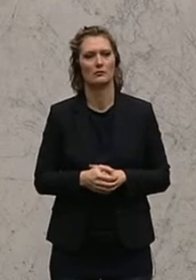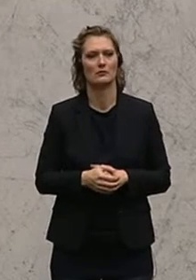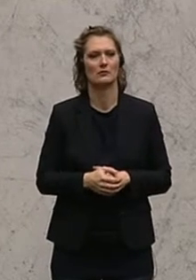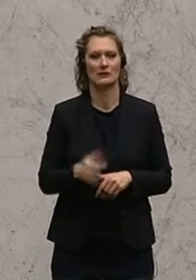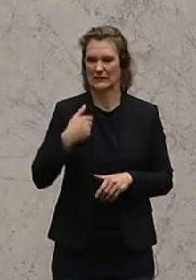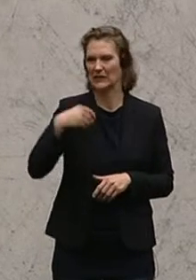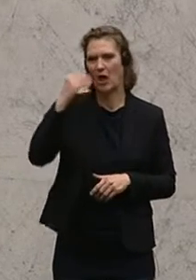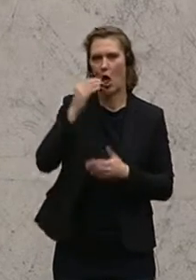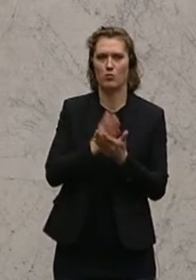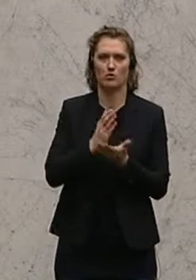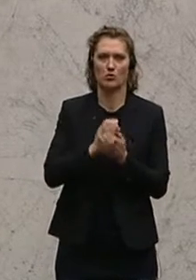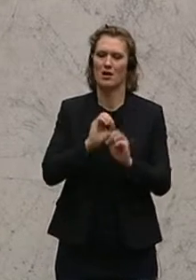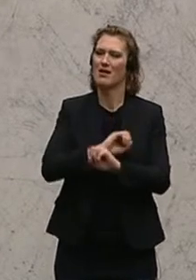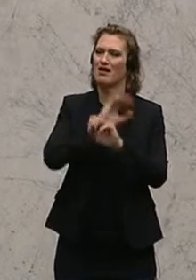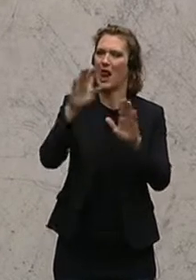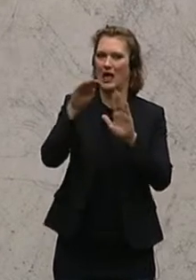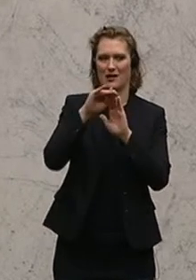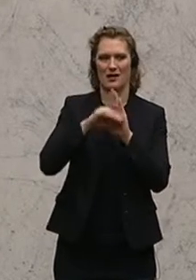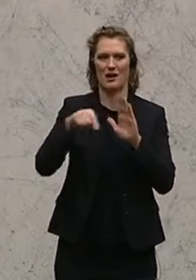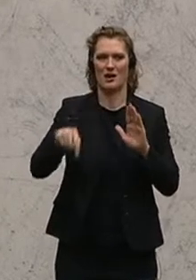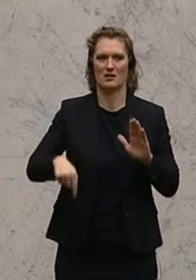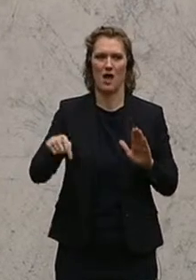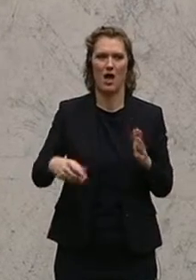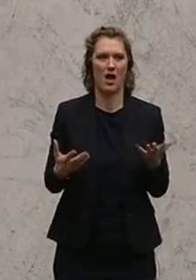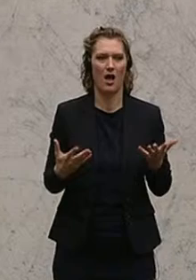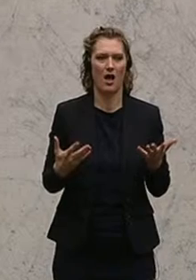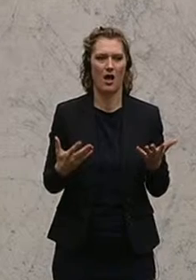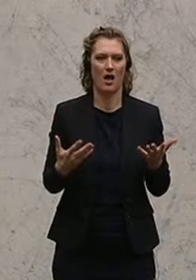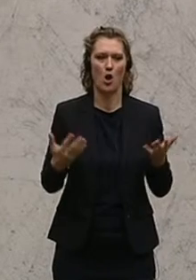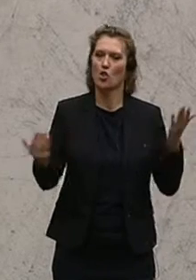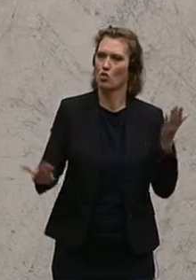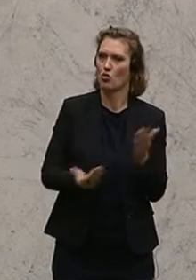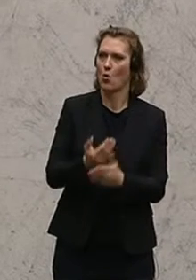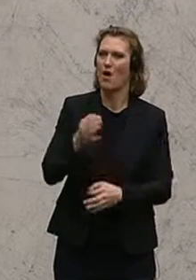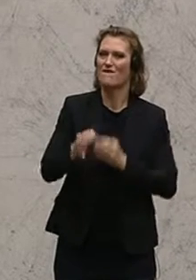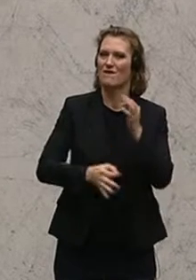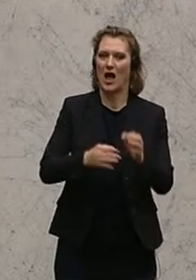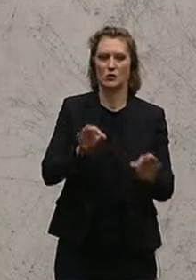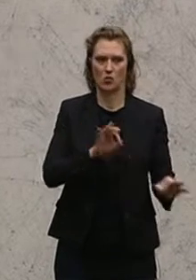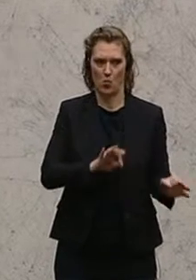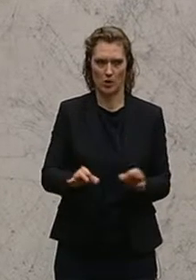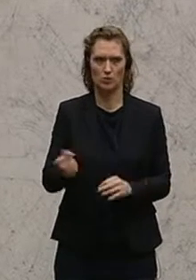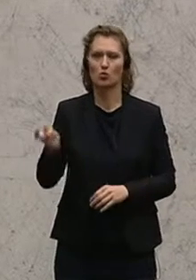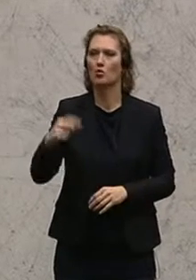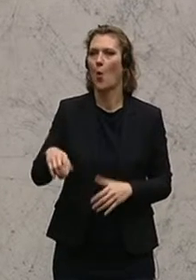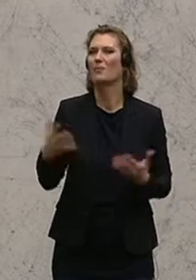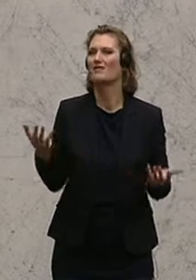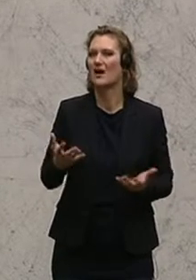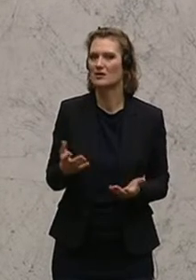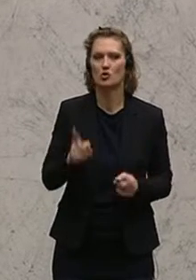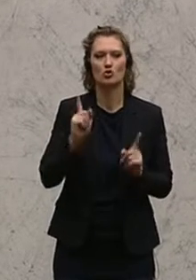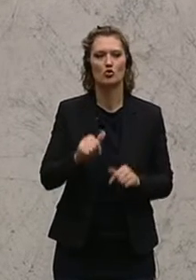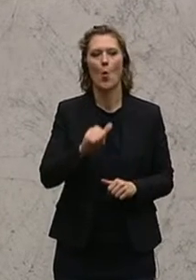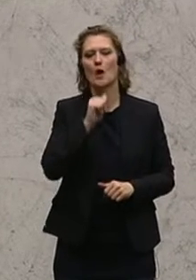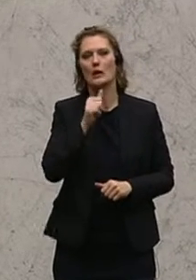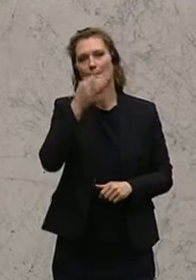Und ich glaube auch, dass die klaren Regeln, weil das schon öfter hier angesprochen wurde, die klaren Regeln in der neuen Verfahrensordnung sehr wohl dazu führen werden, dass es eben nicht zu